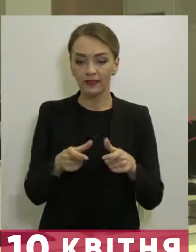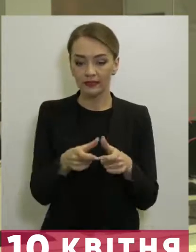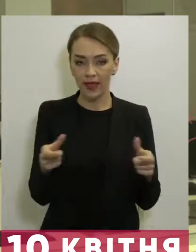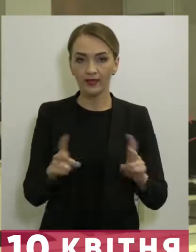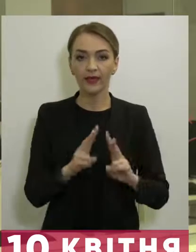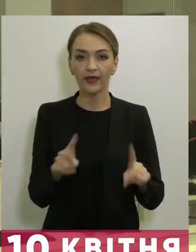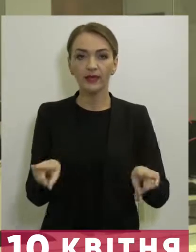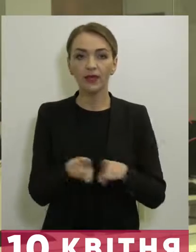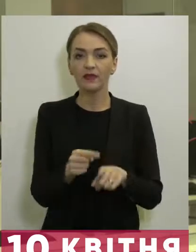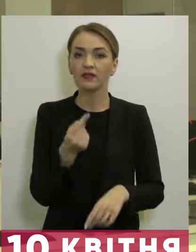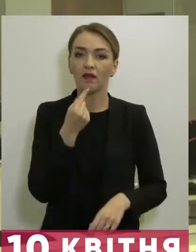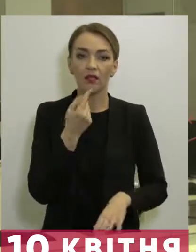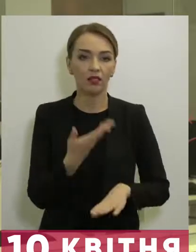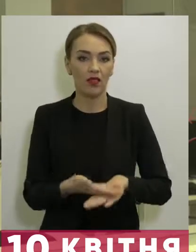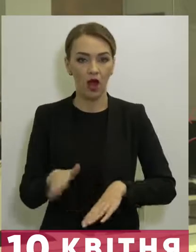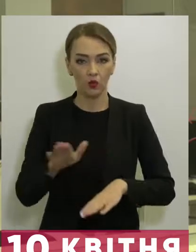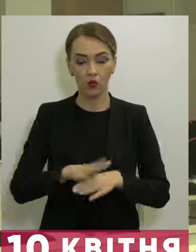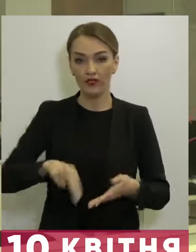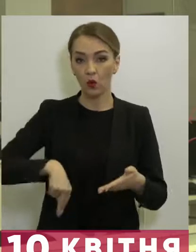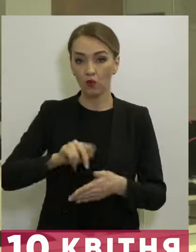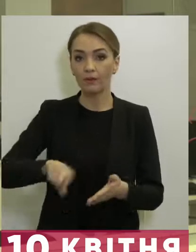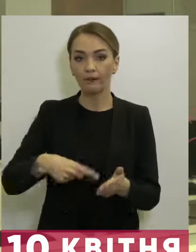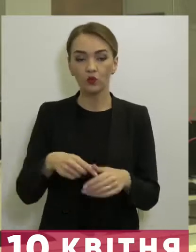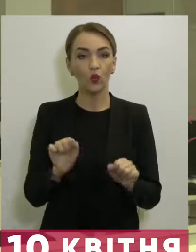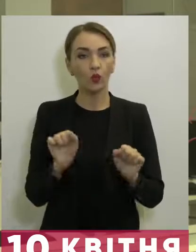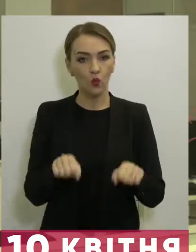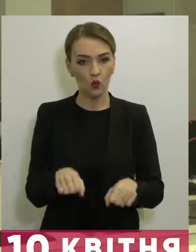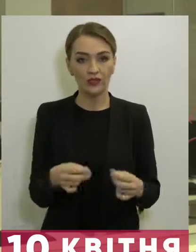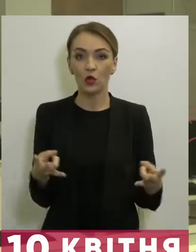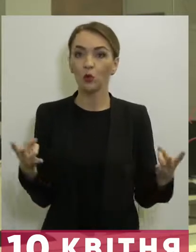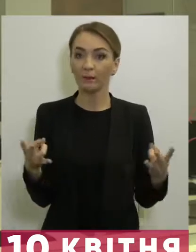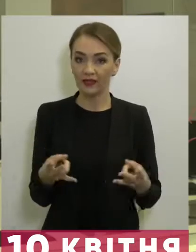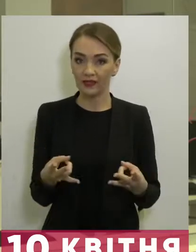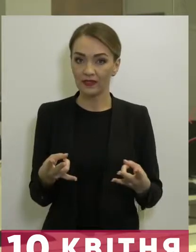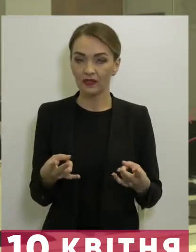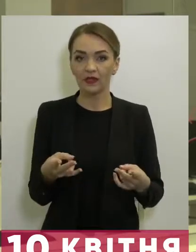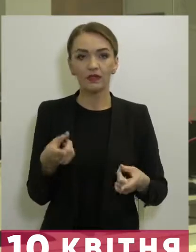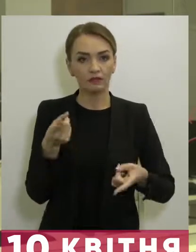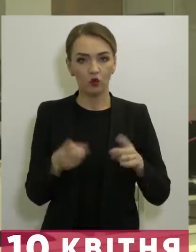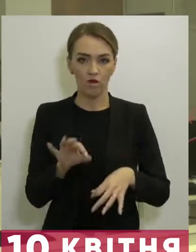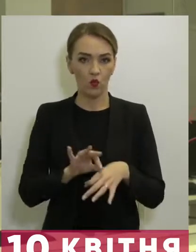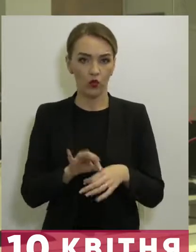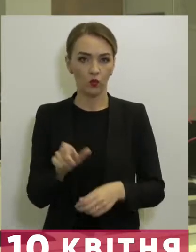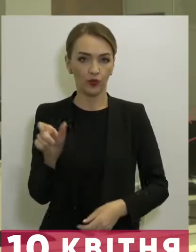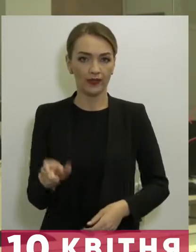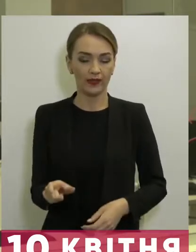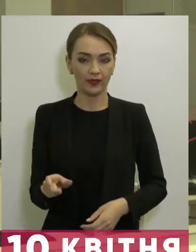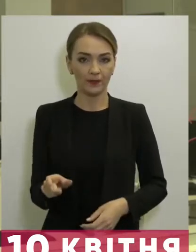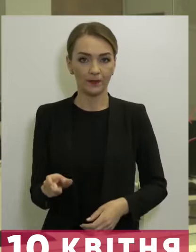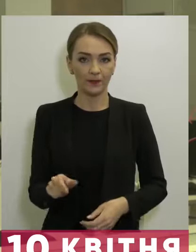з такими складнощами закуповує місто, можуть знадбитись справжній хворій людині.